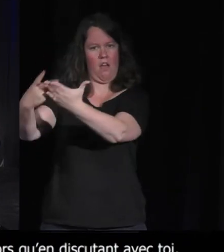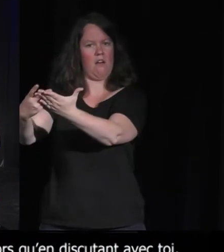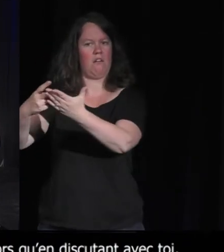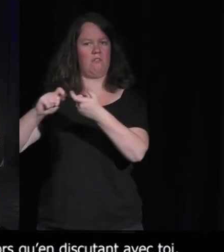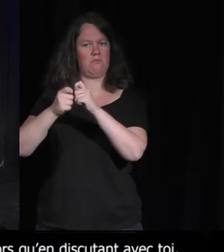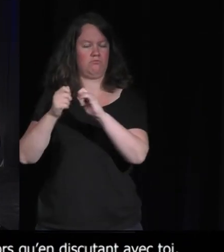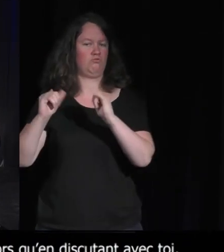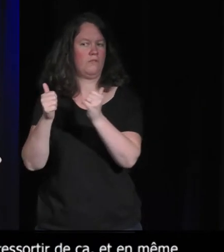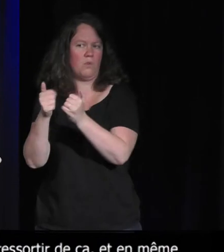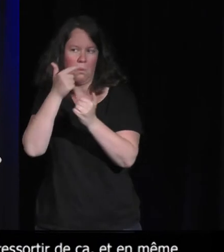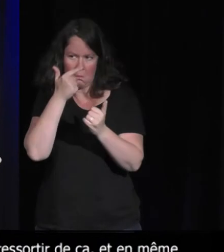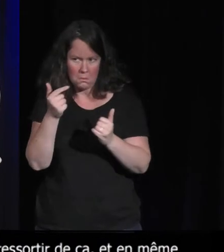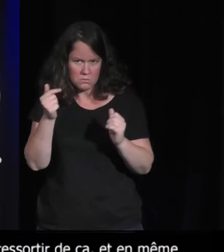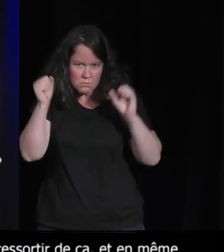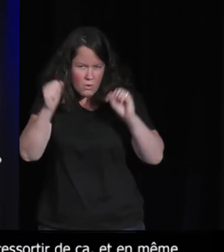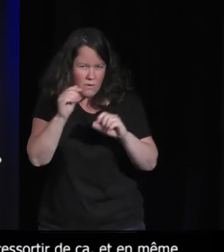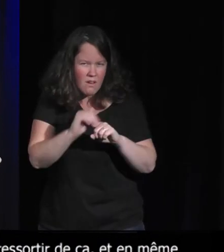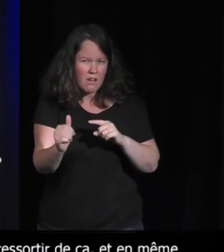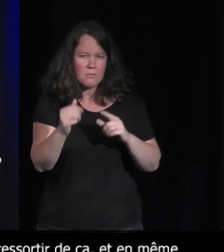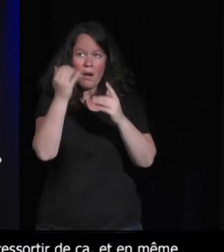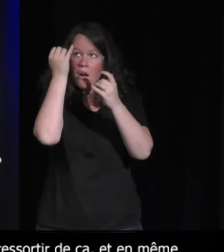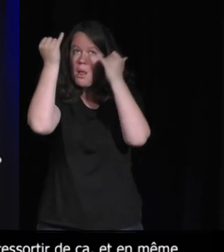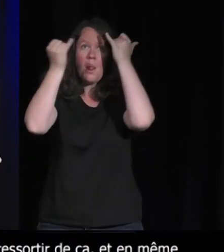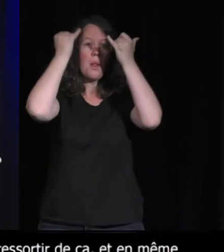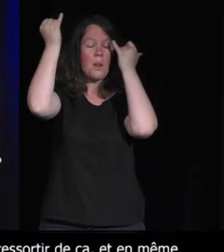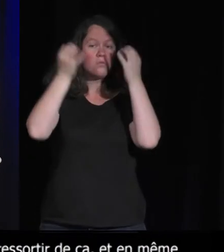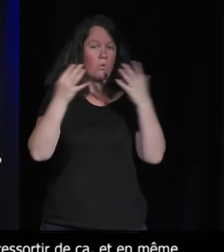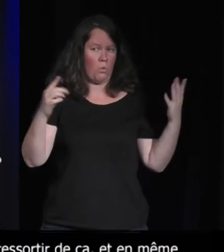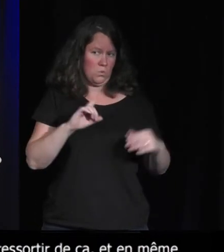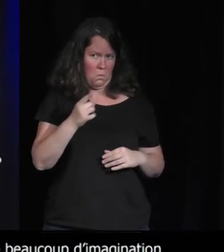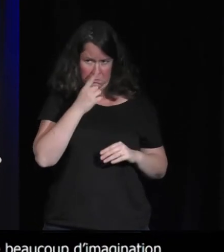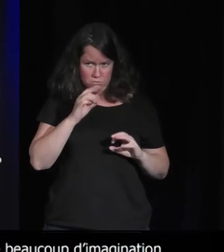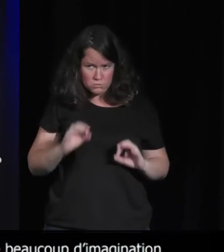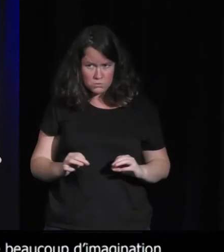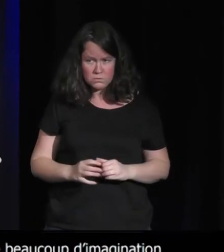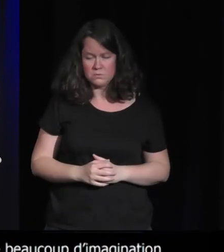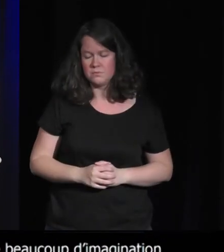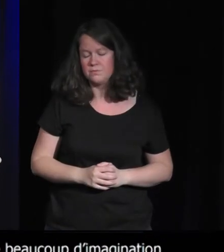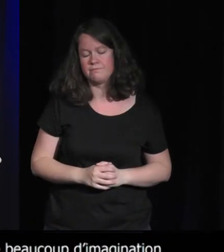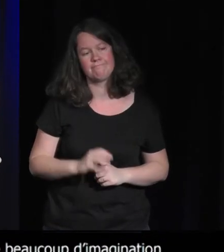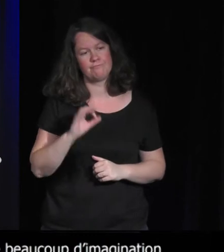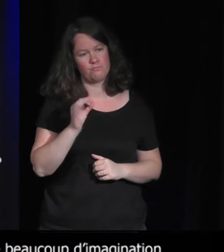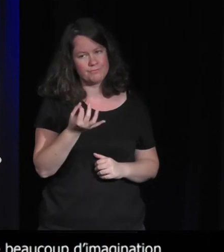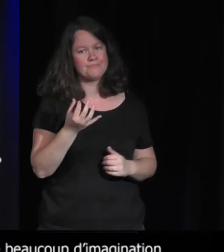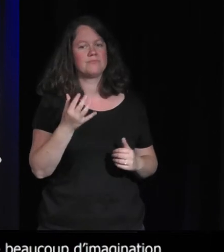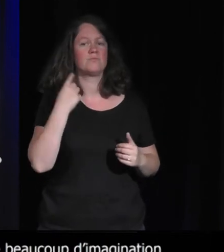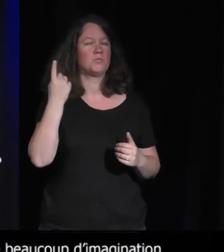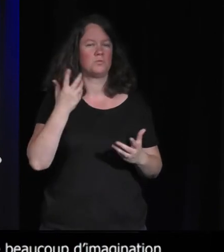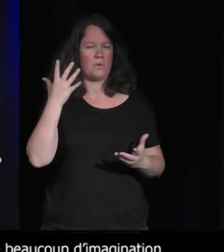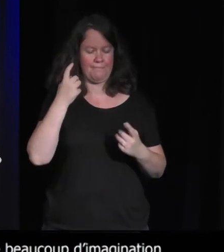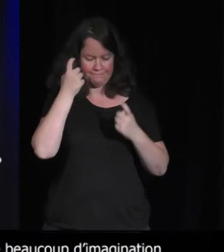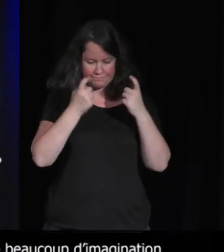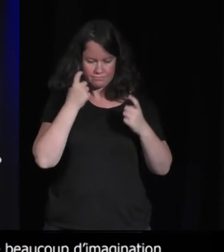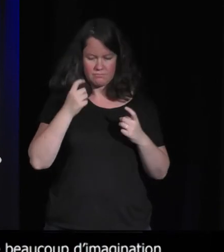Oui, après, la difficulté,'est de trouver un équilibre